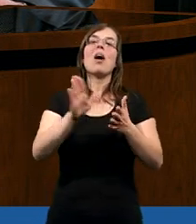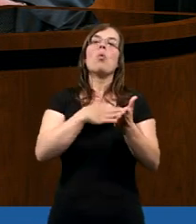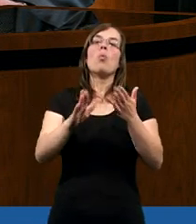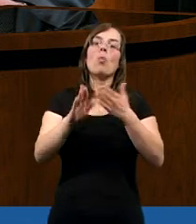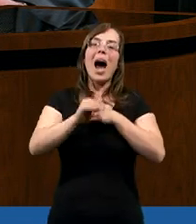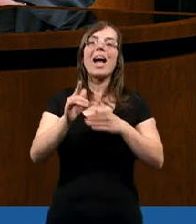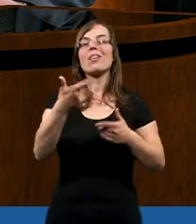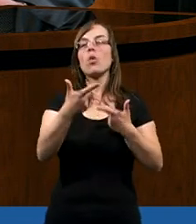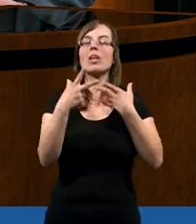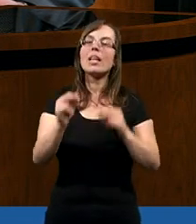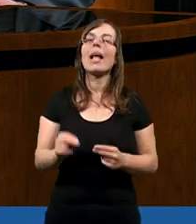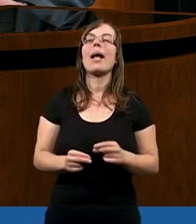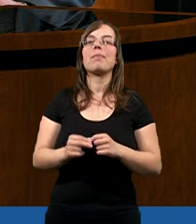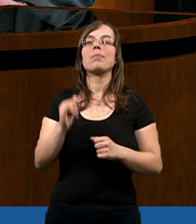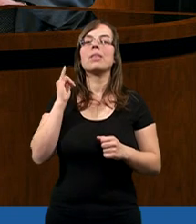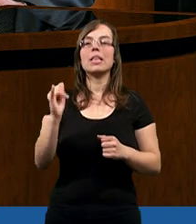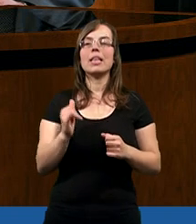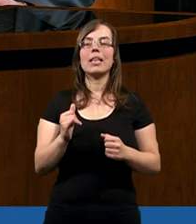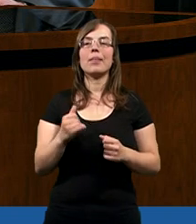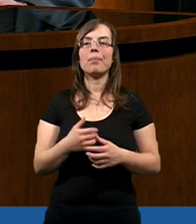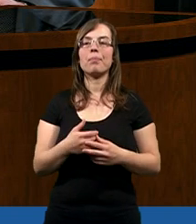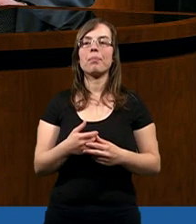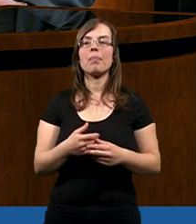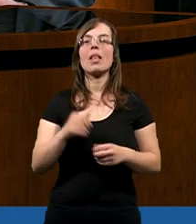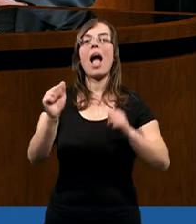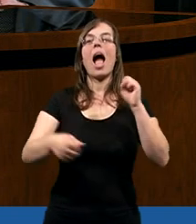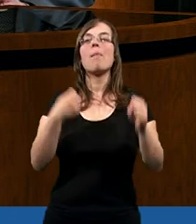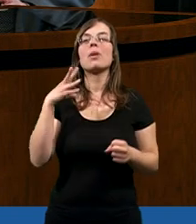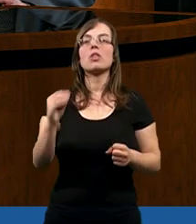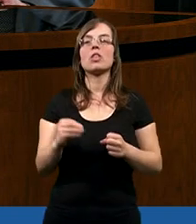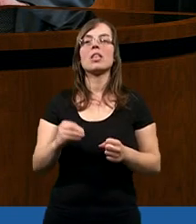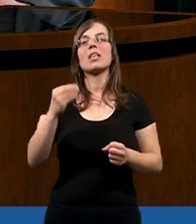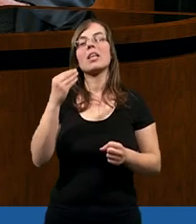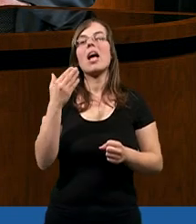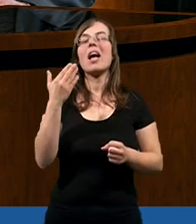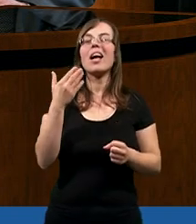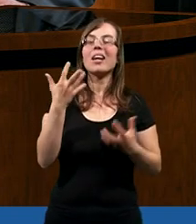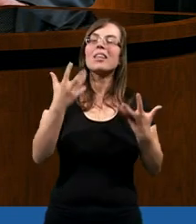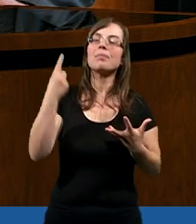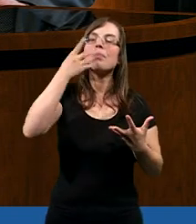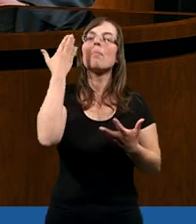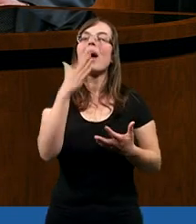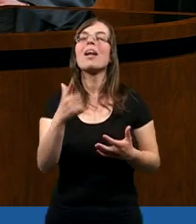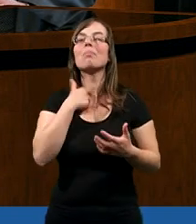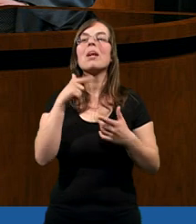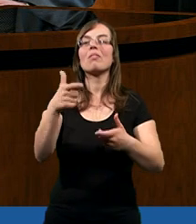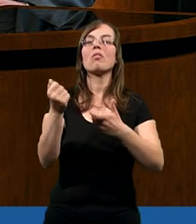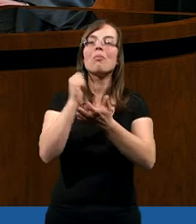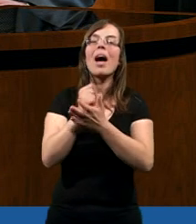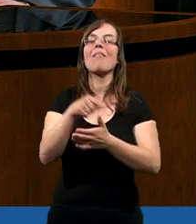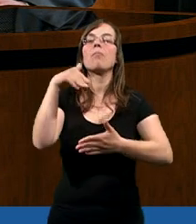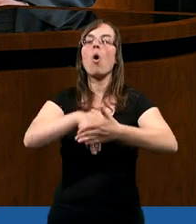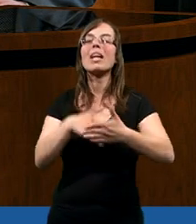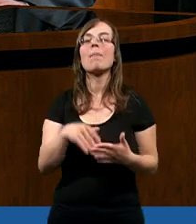łatwe rzeczy. I osobiście bardzo pragnę i staram się właśnie tak